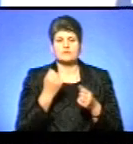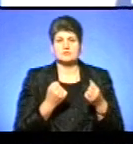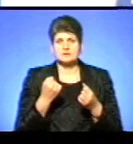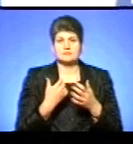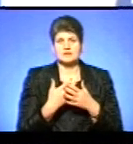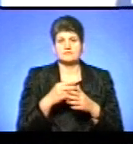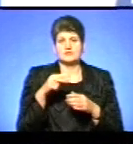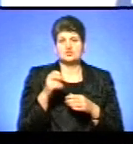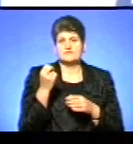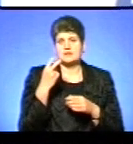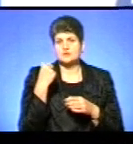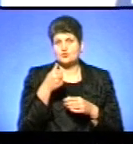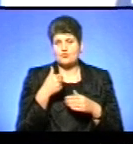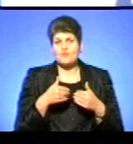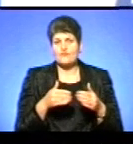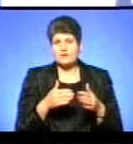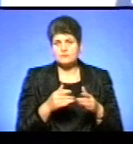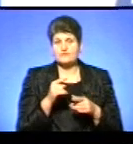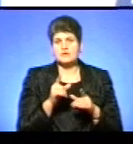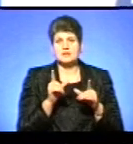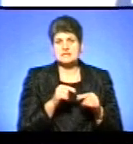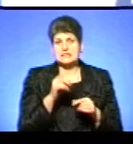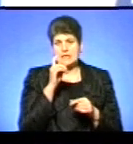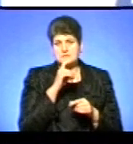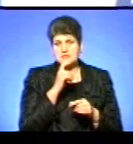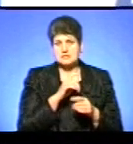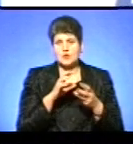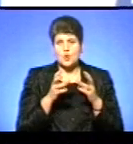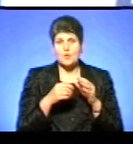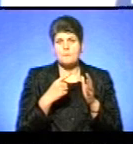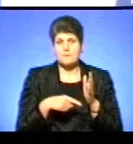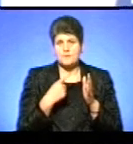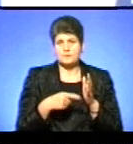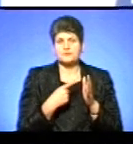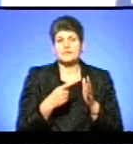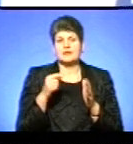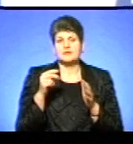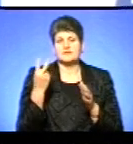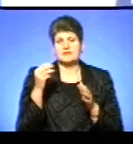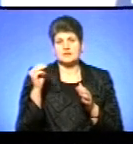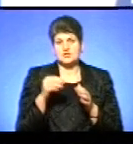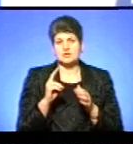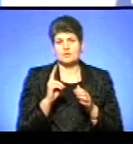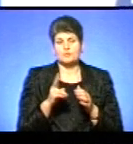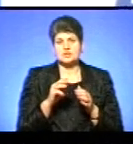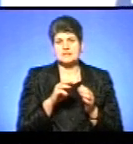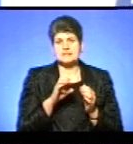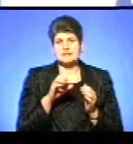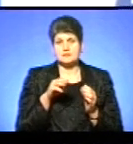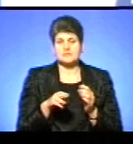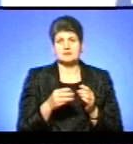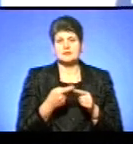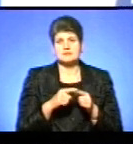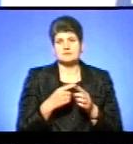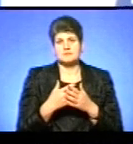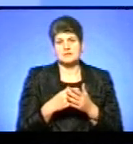авто 2012 року випуску, їздить на бензині. Об'єм двигуна – 2000 кубічних сантиметрів. Акциз на таке авто